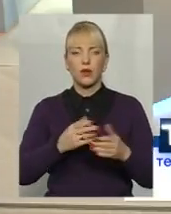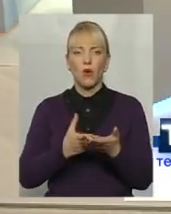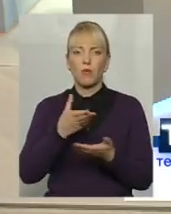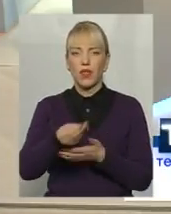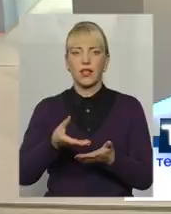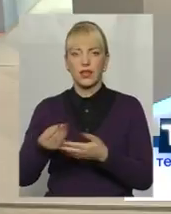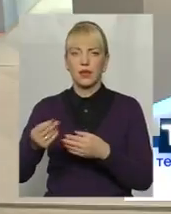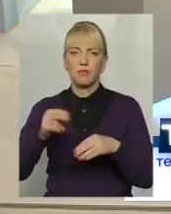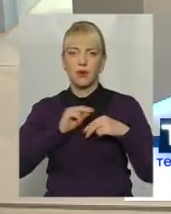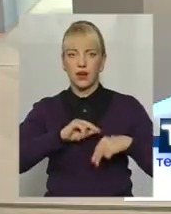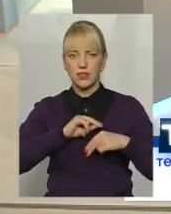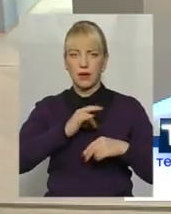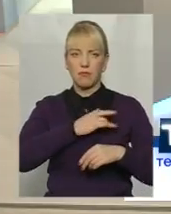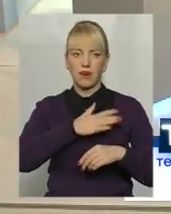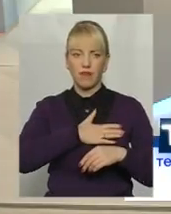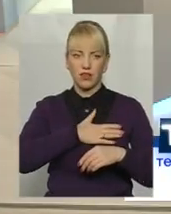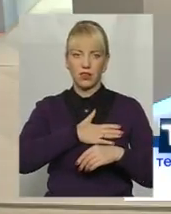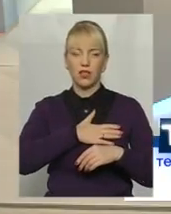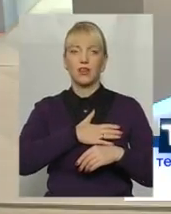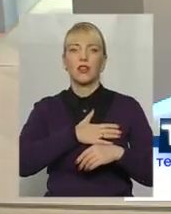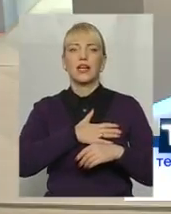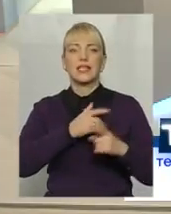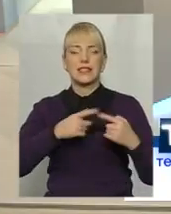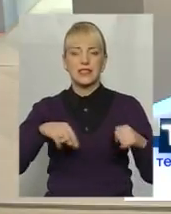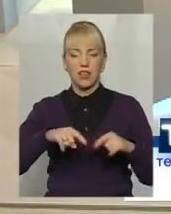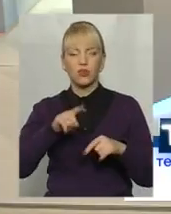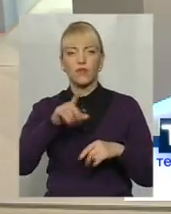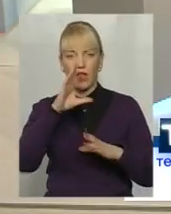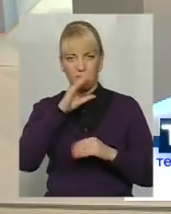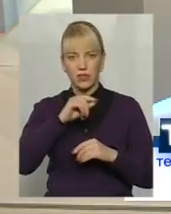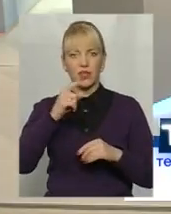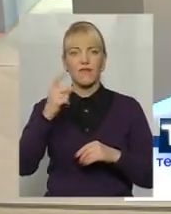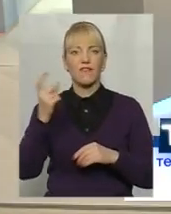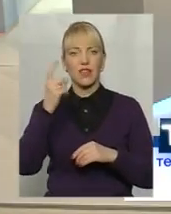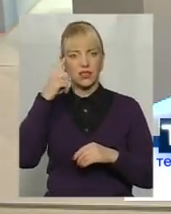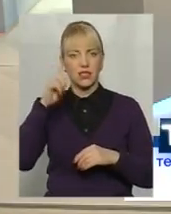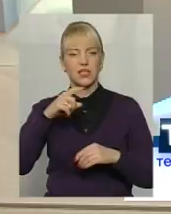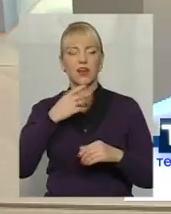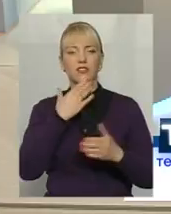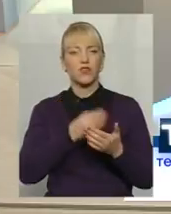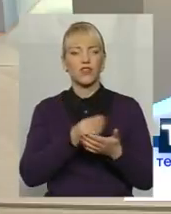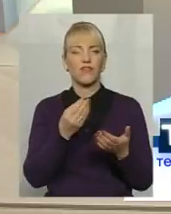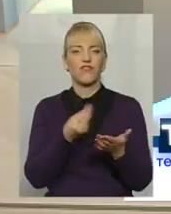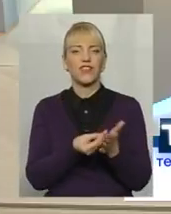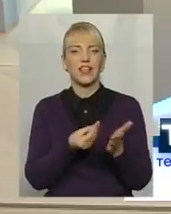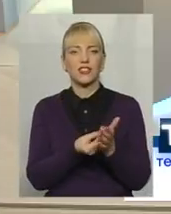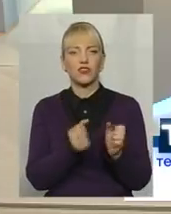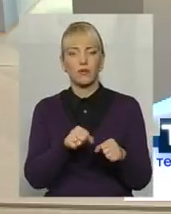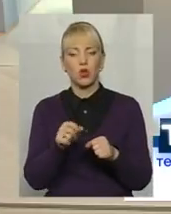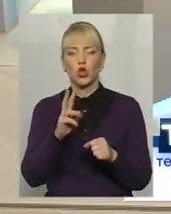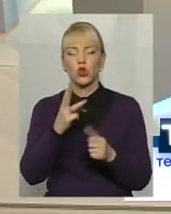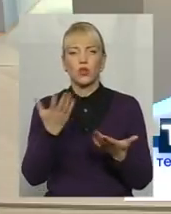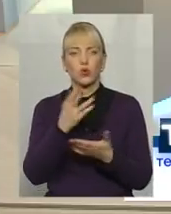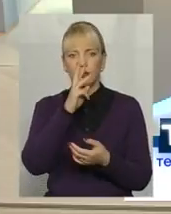то в приватному секторі вона завжди ефективна. Тому що власник знає, виходячи з власних фінансових можливостей, хто на яку заробітну